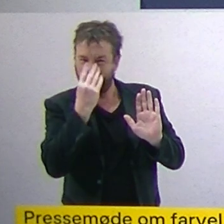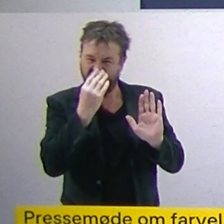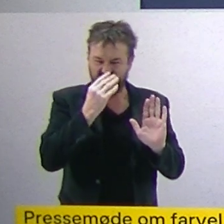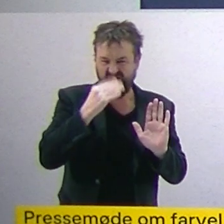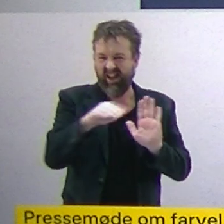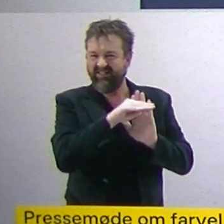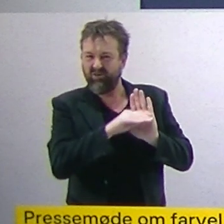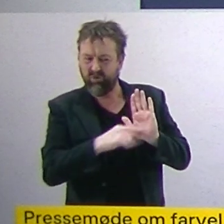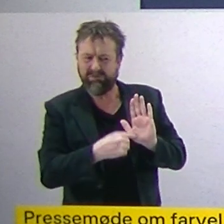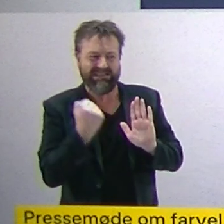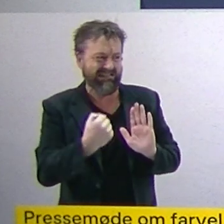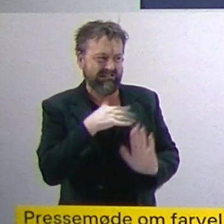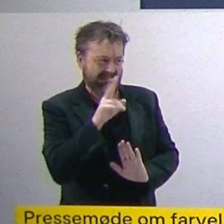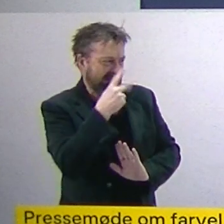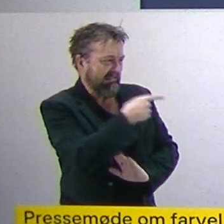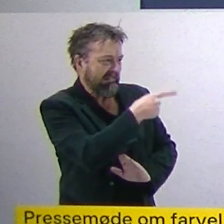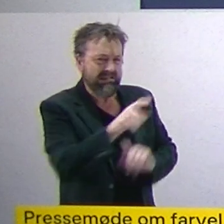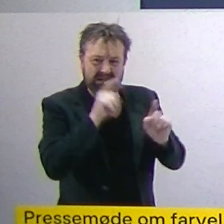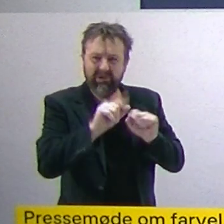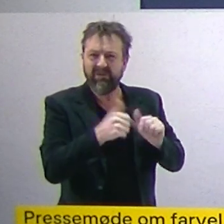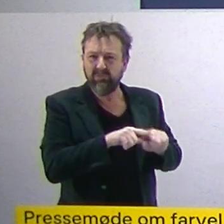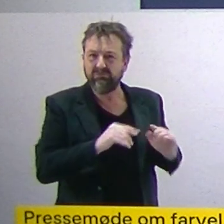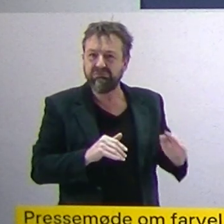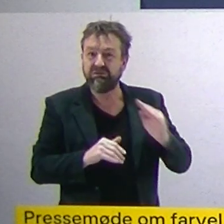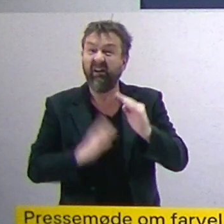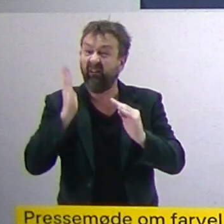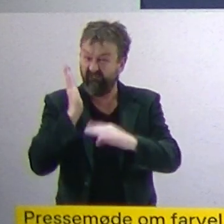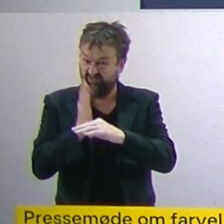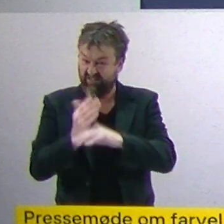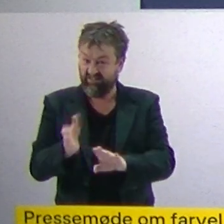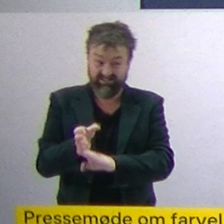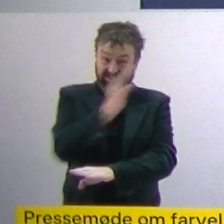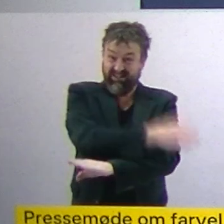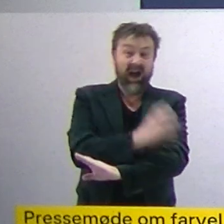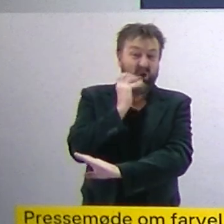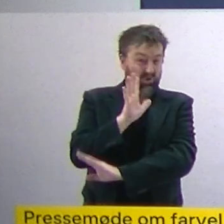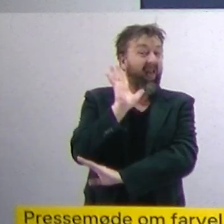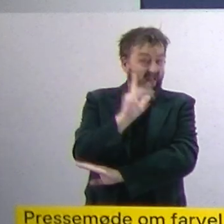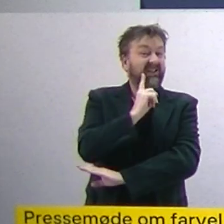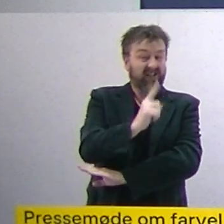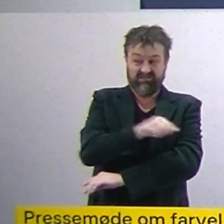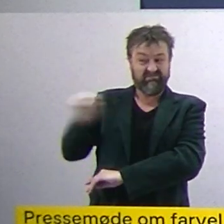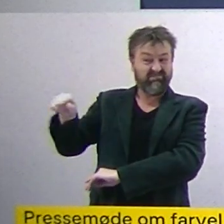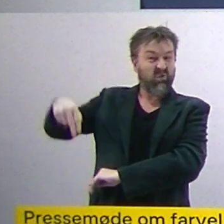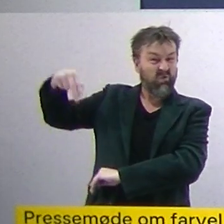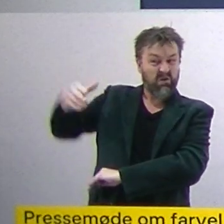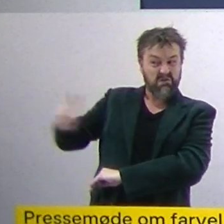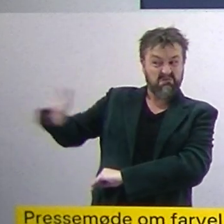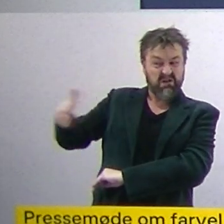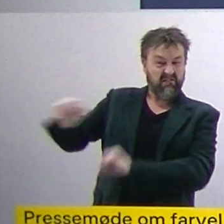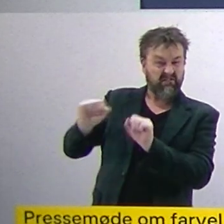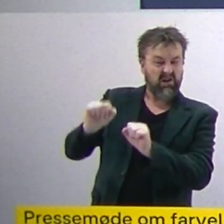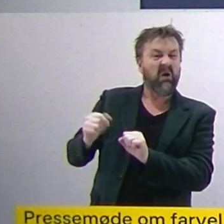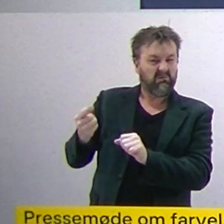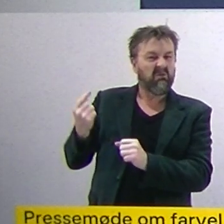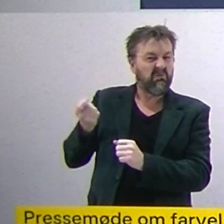fordi vi på set smitte af sted, hvad vi sådan set havde advaret om allerede da vi stod her i august, at vi ville se smitte i vinteren,